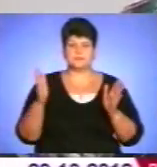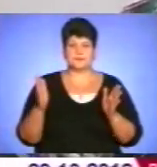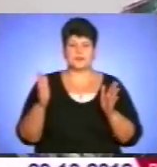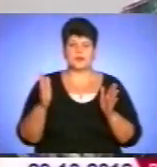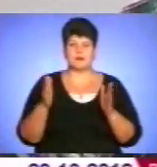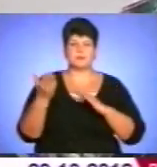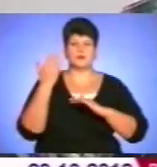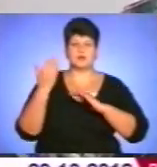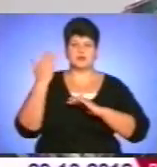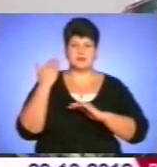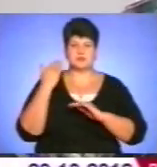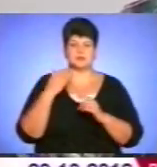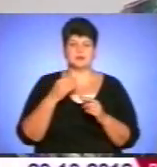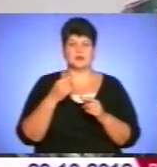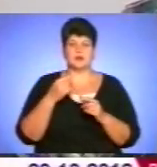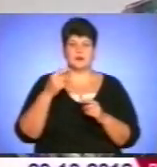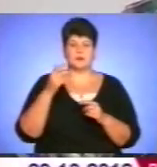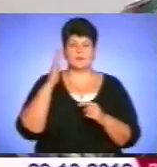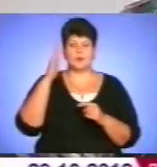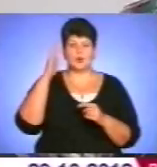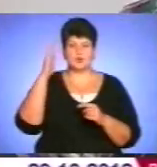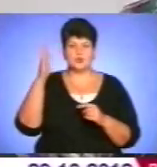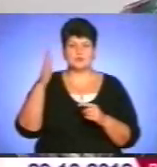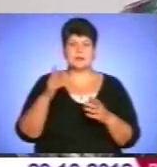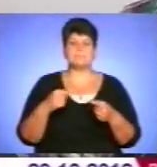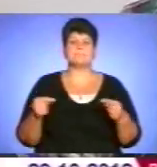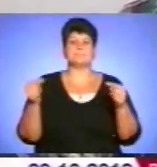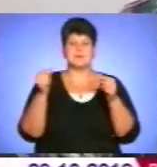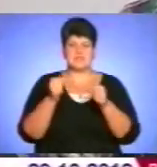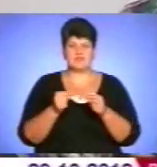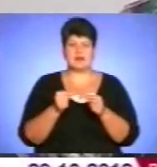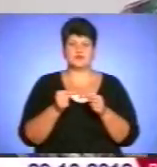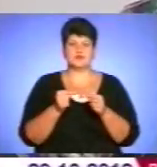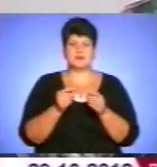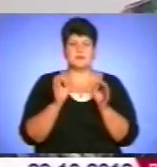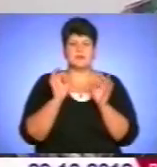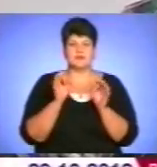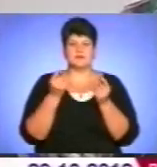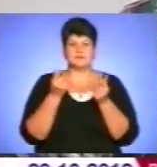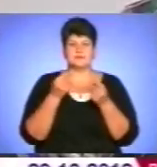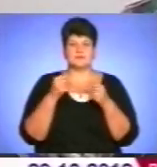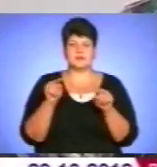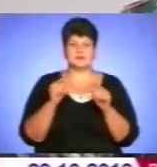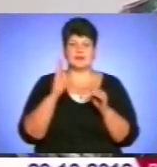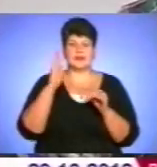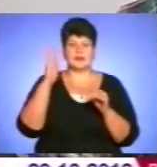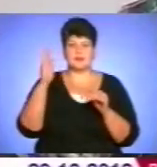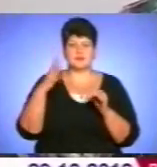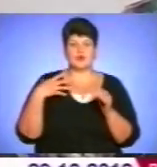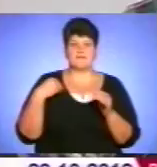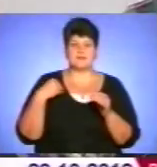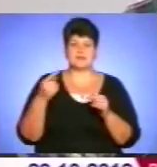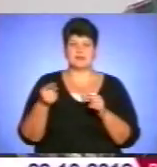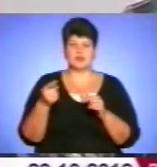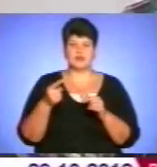попередніх екзитболах, і по попередніх підрахунках голосів, підтверджується, правда, зовсім змінилася динаміка. Якщо Львівська,